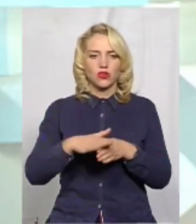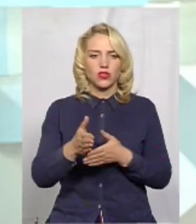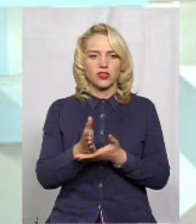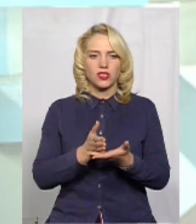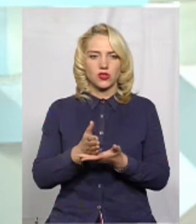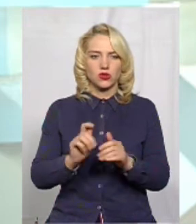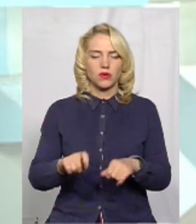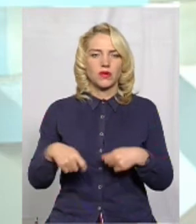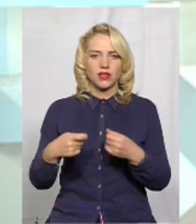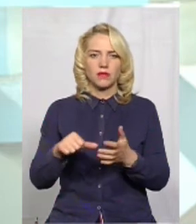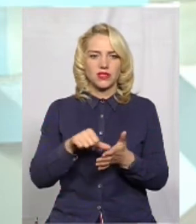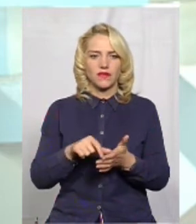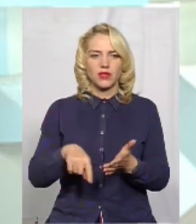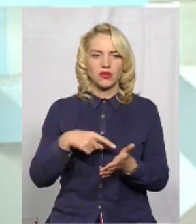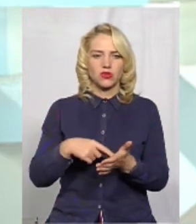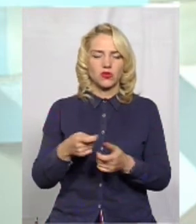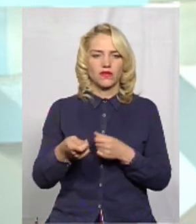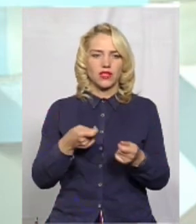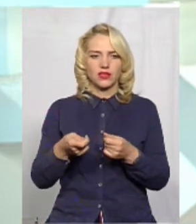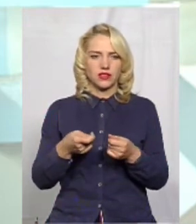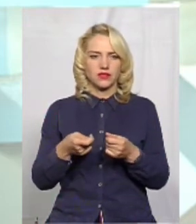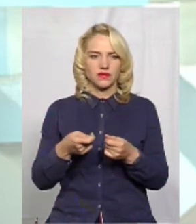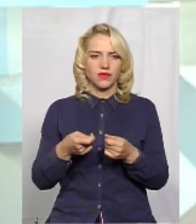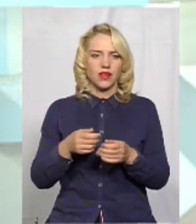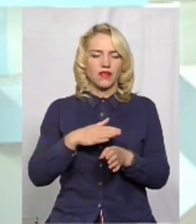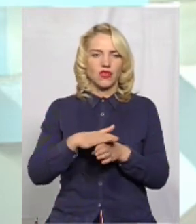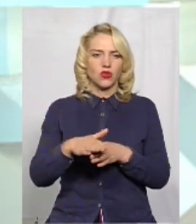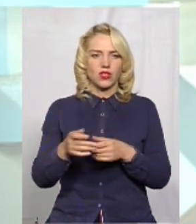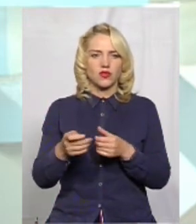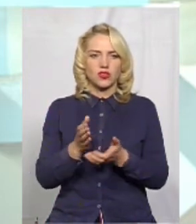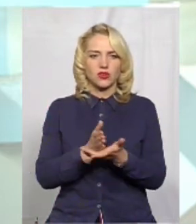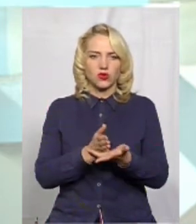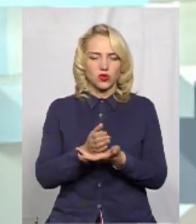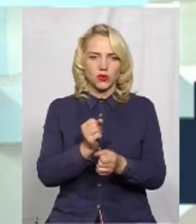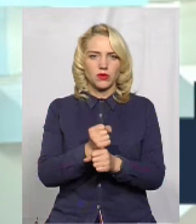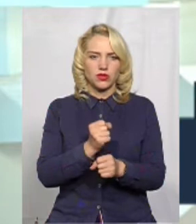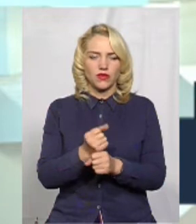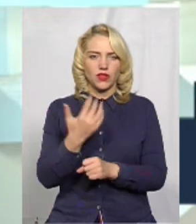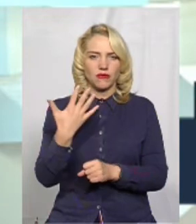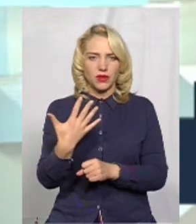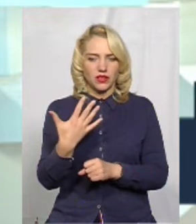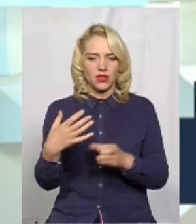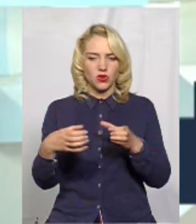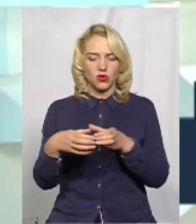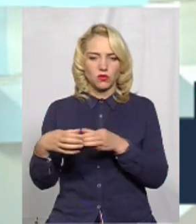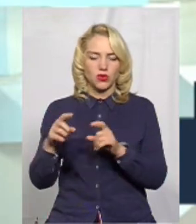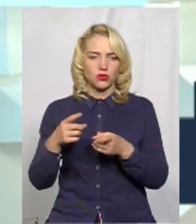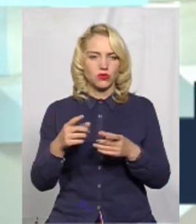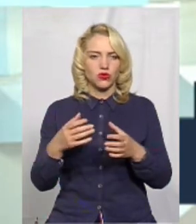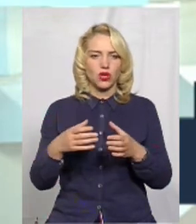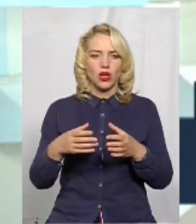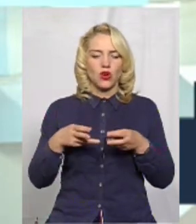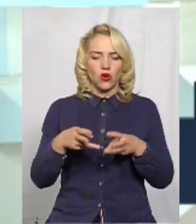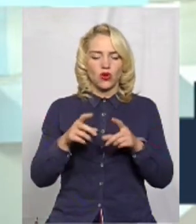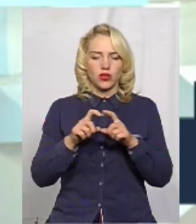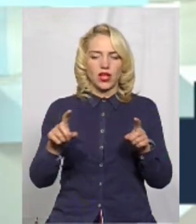служба передала представникам міської влади. Виконавча служба працювала в п'яти групах, тому що котели на